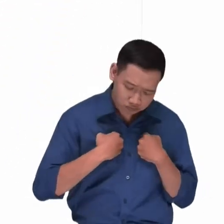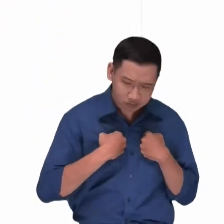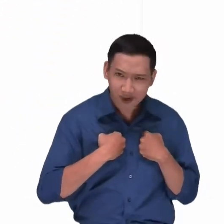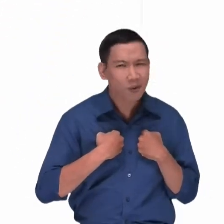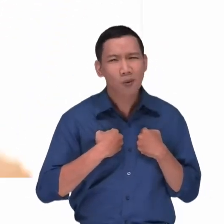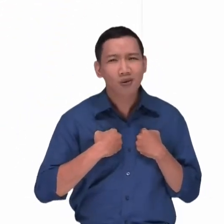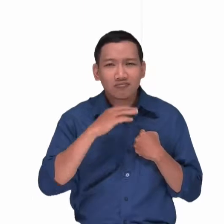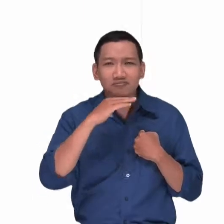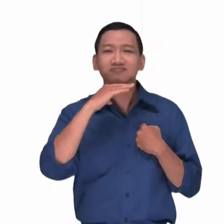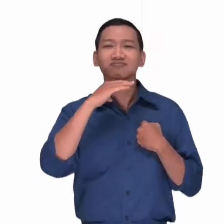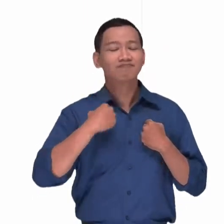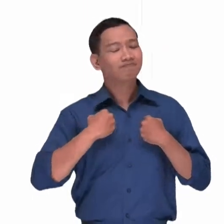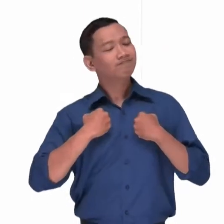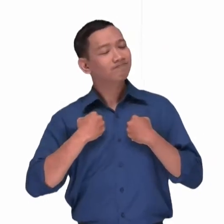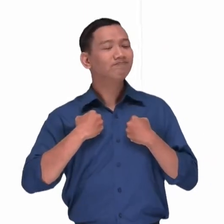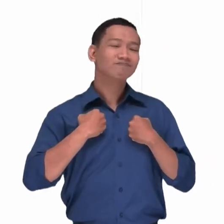Hãy tự tin